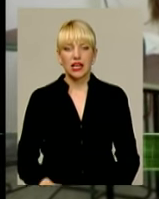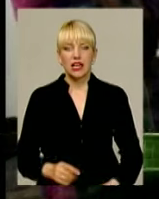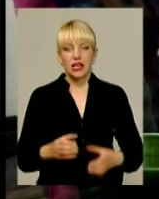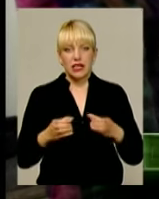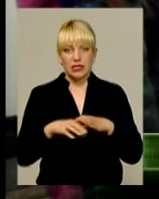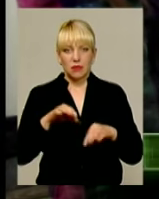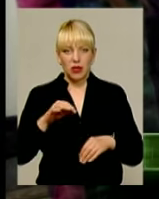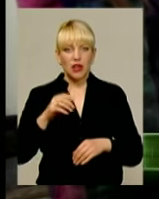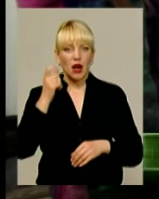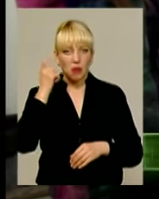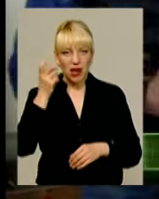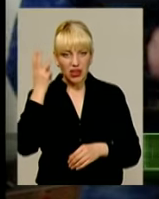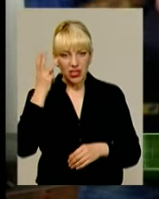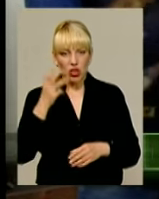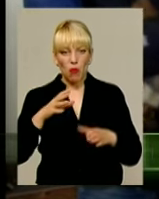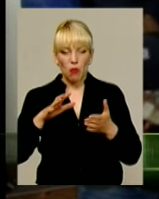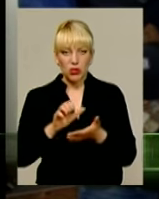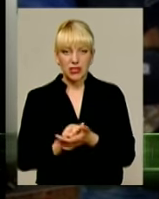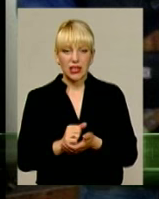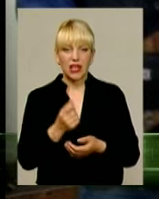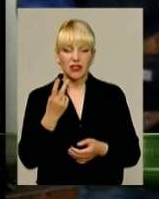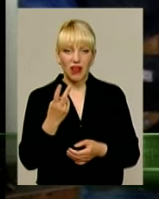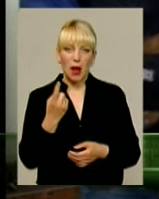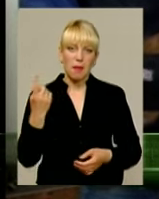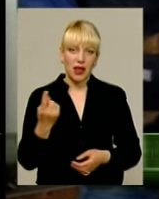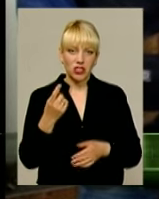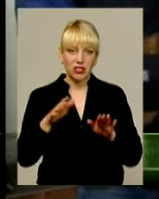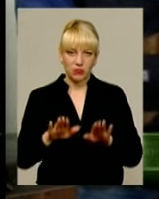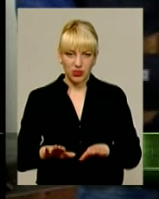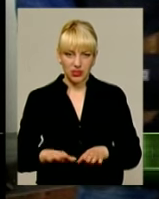Хмельниччини посіла два перших місця на чемпіонаті України з кульової стрільби.